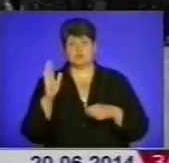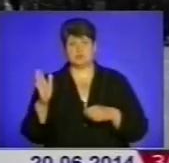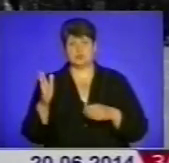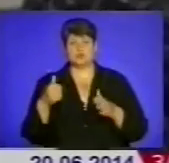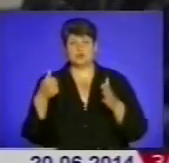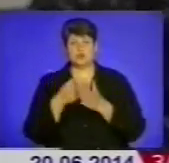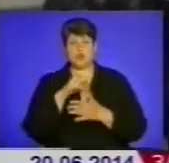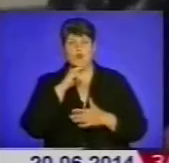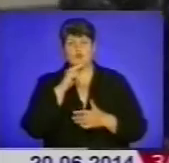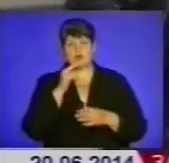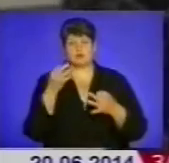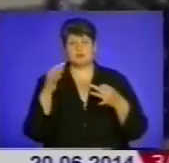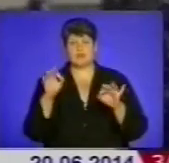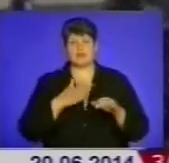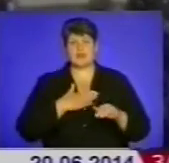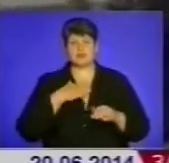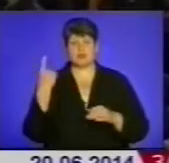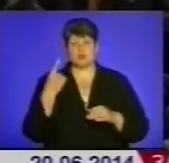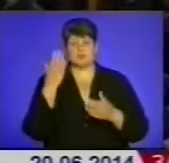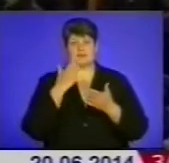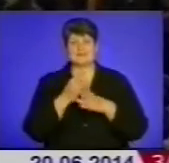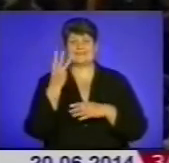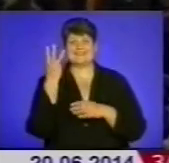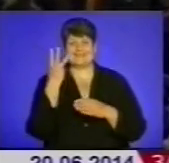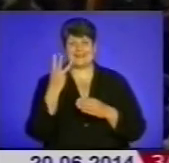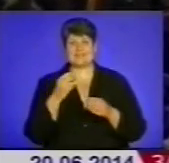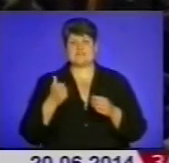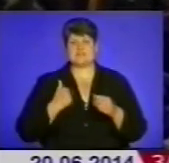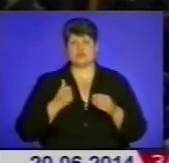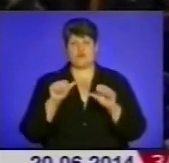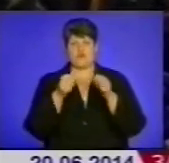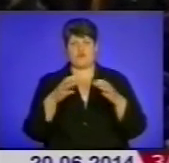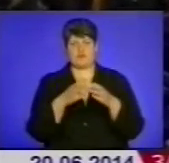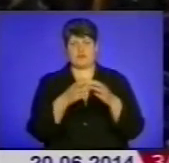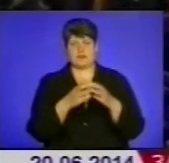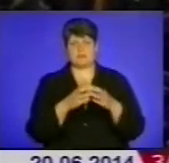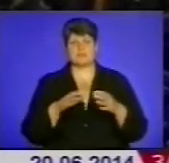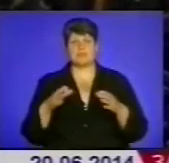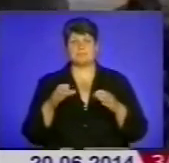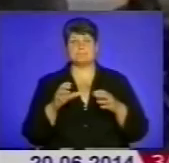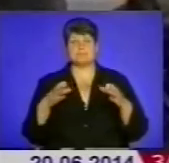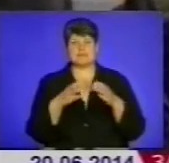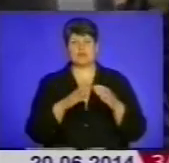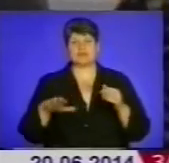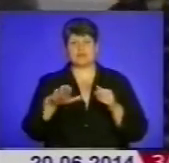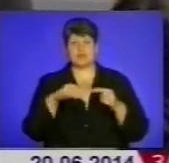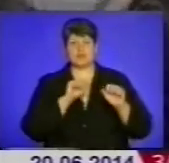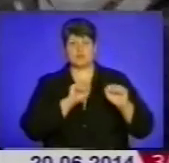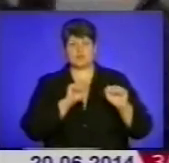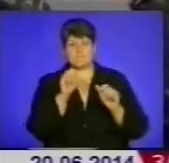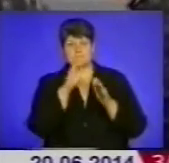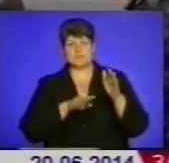уваги добровольців. У нашій області діють три військові формування. Батальйон територіальної оборони, підрозділ